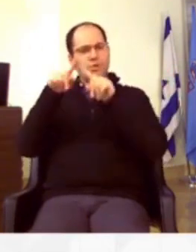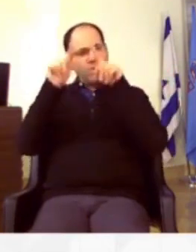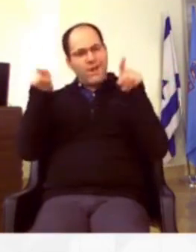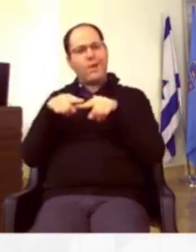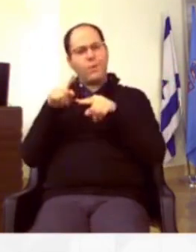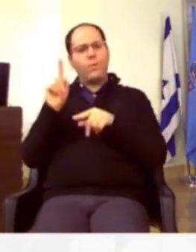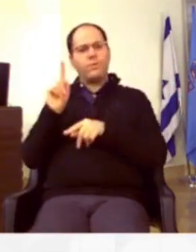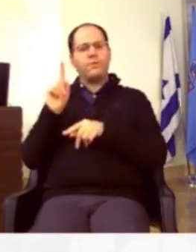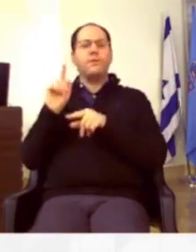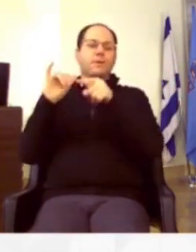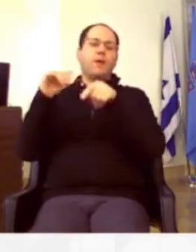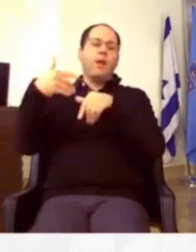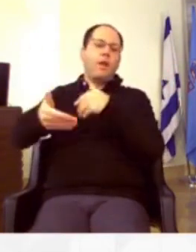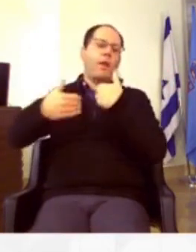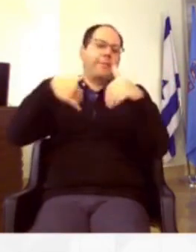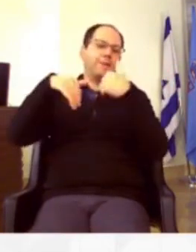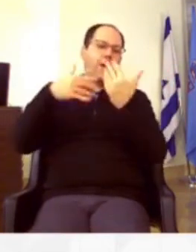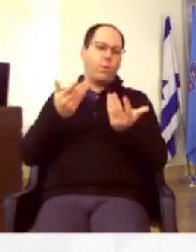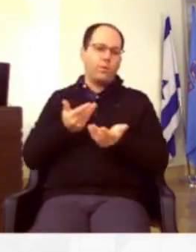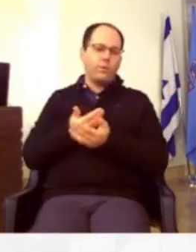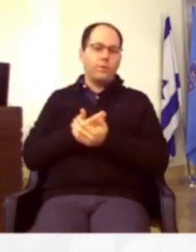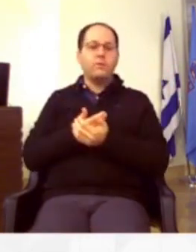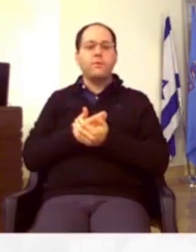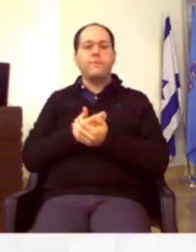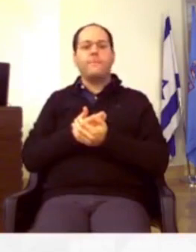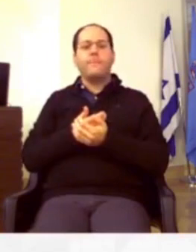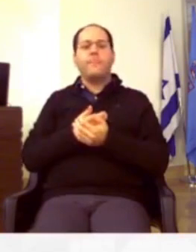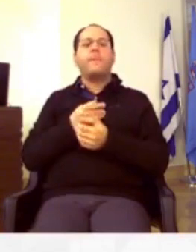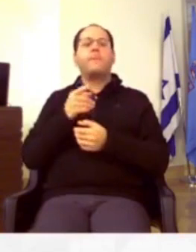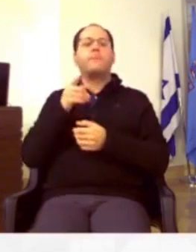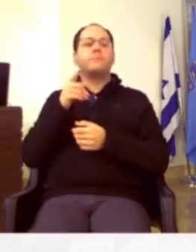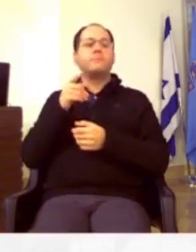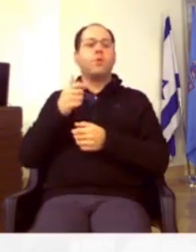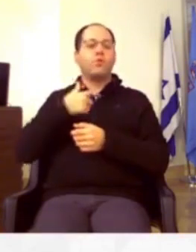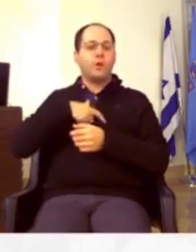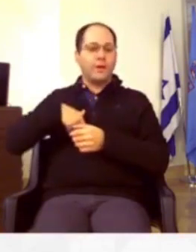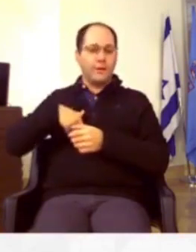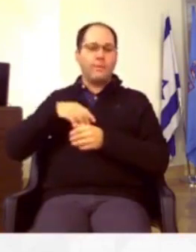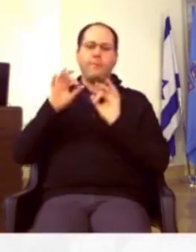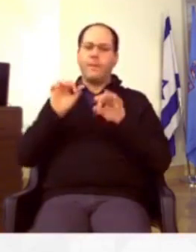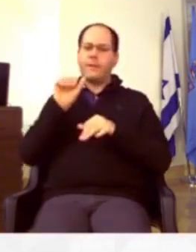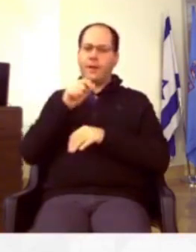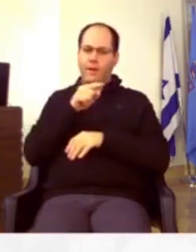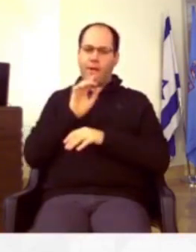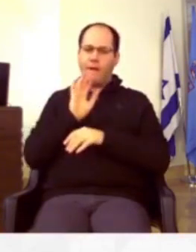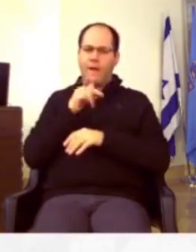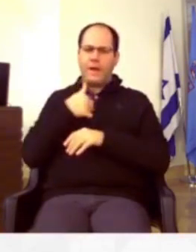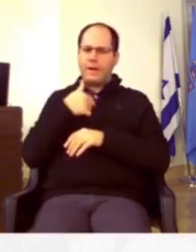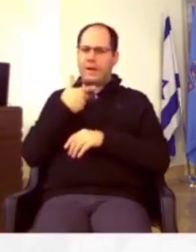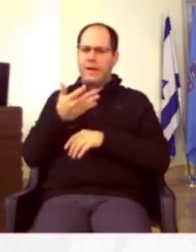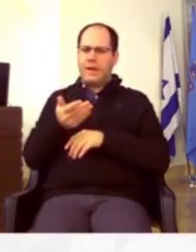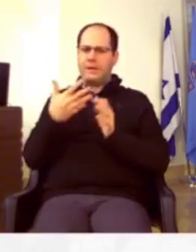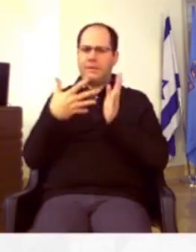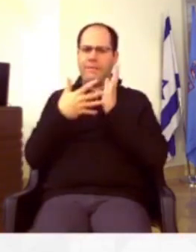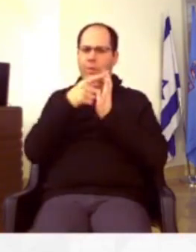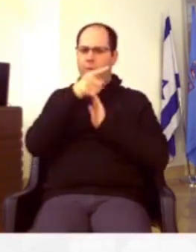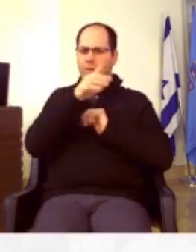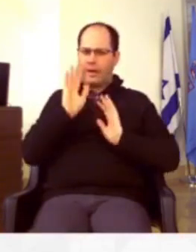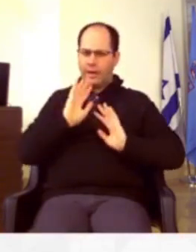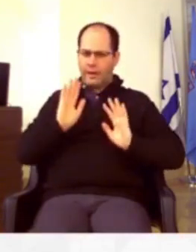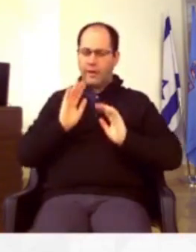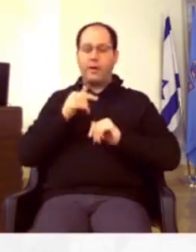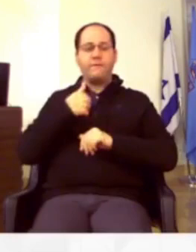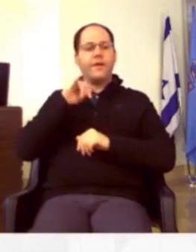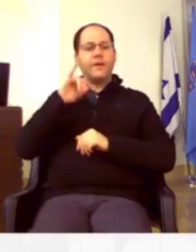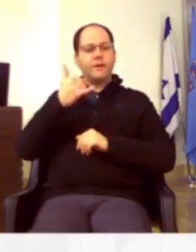כשזו ראש העיר, באמת אריאל, שלי אין טיפת ביקורת אליך,